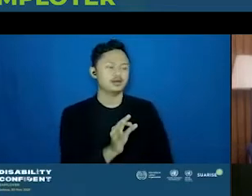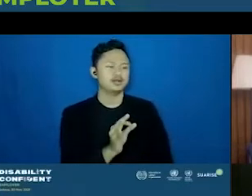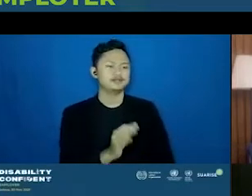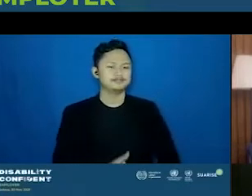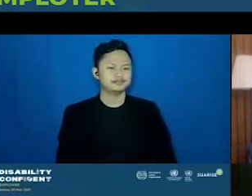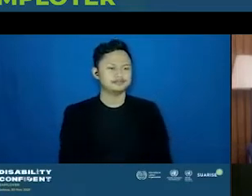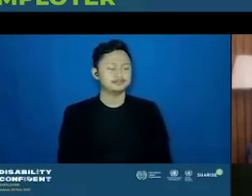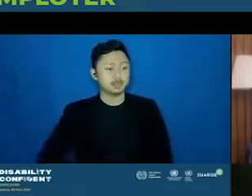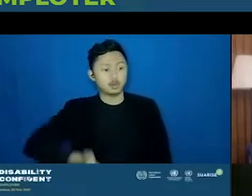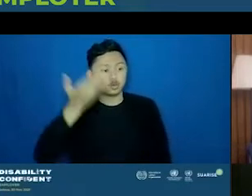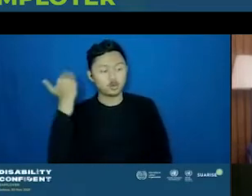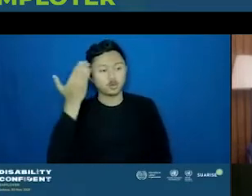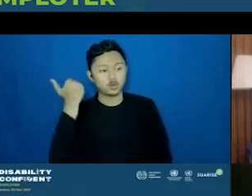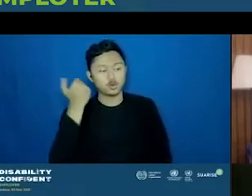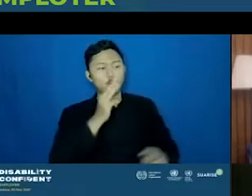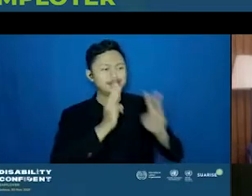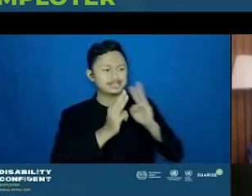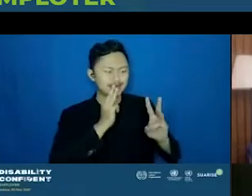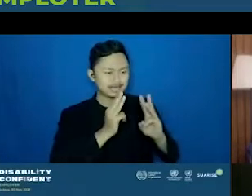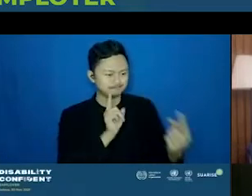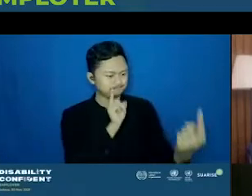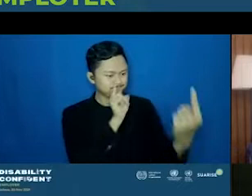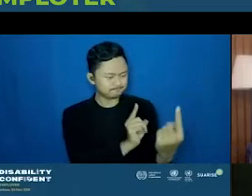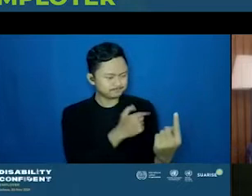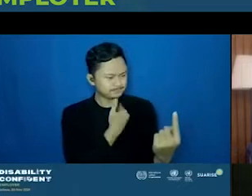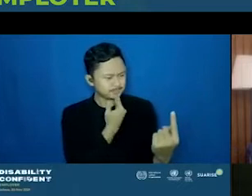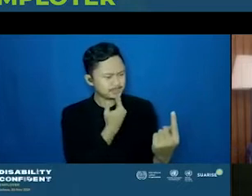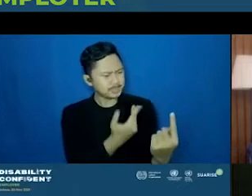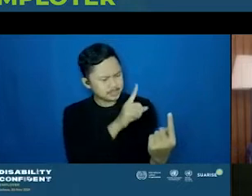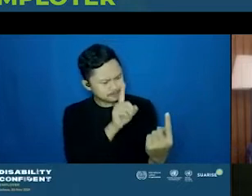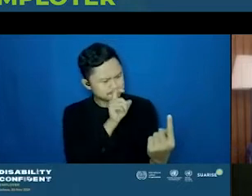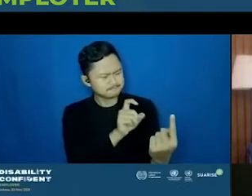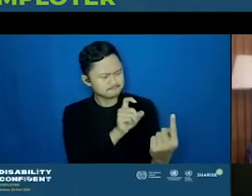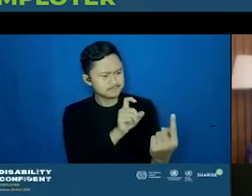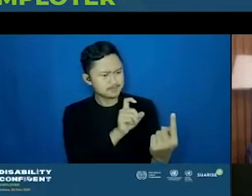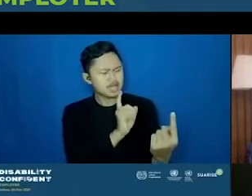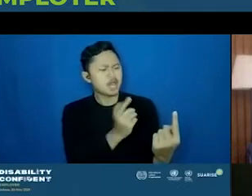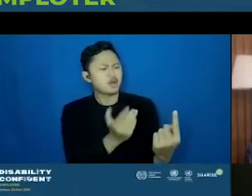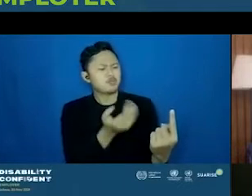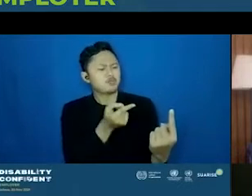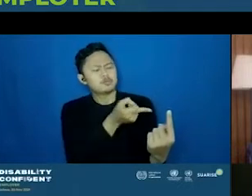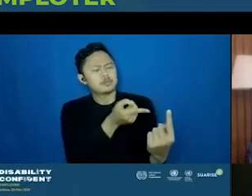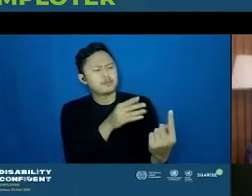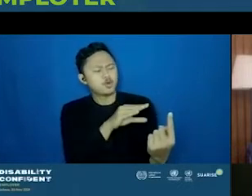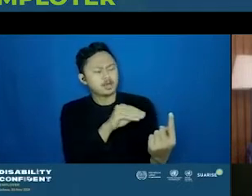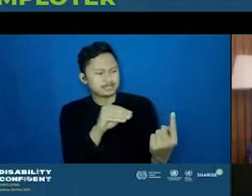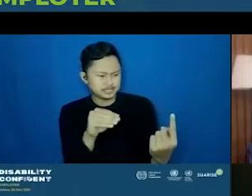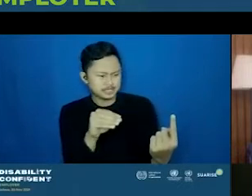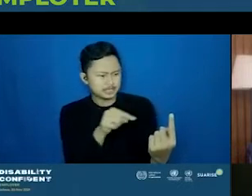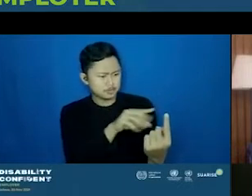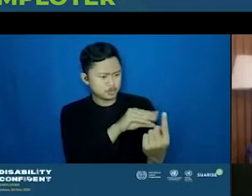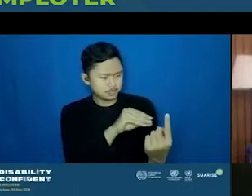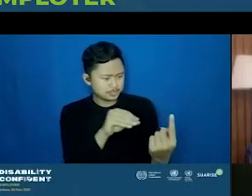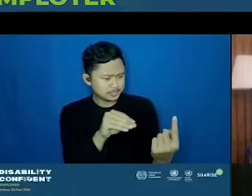Waktu di interview, saya sempat tanya bahwa kalau misalnya kamu bekerja, apakah saya,